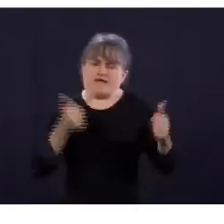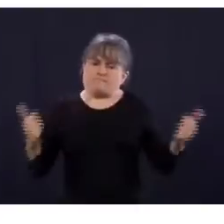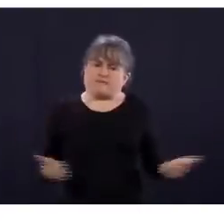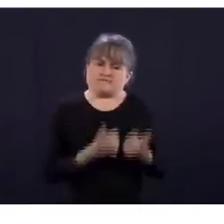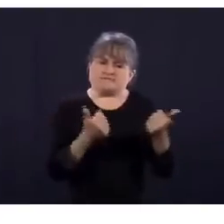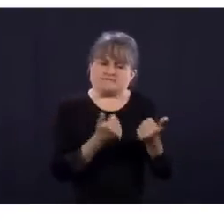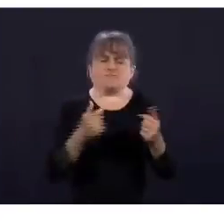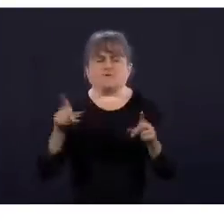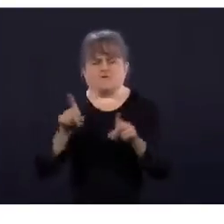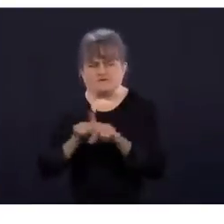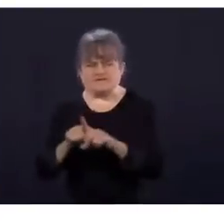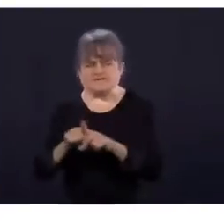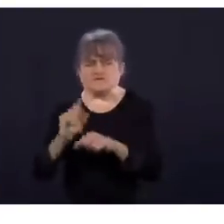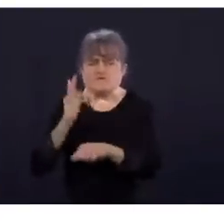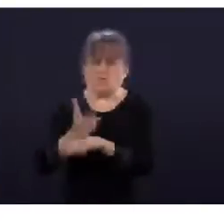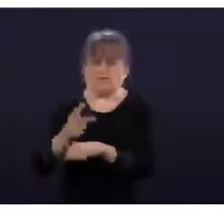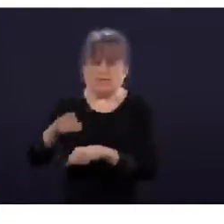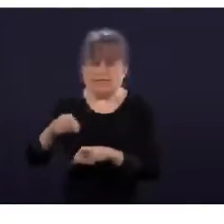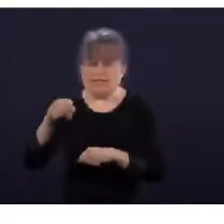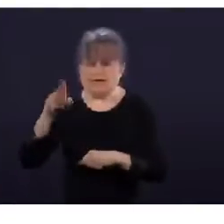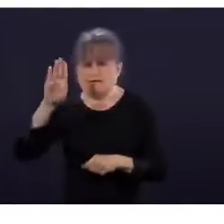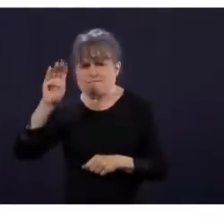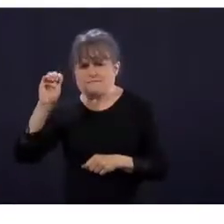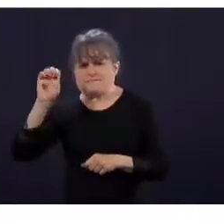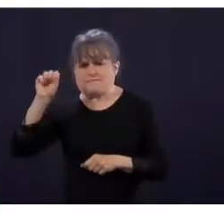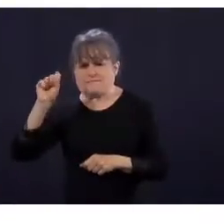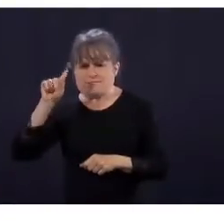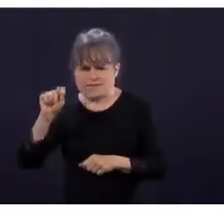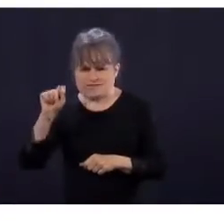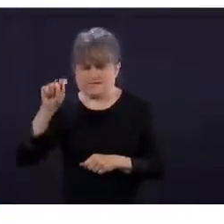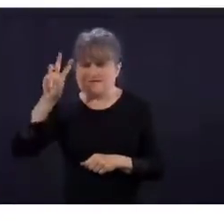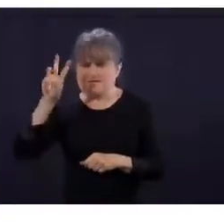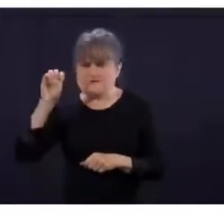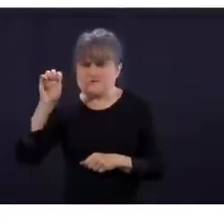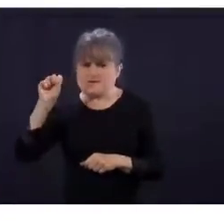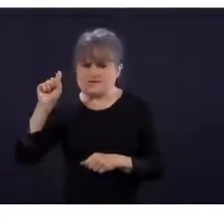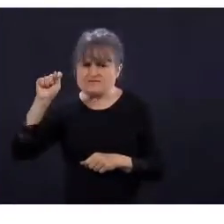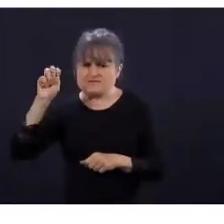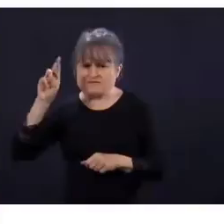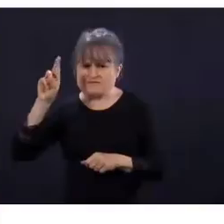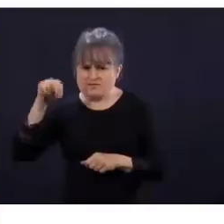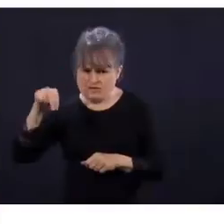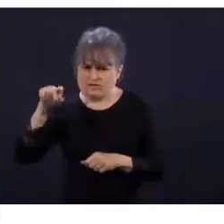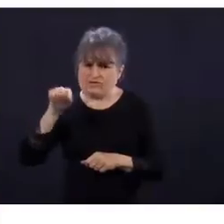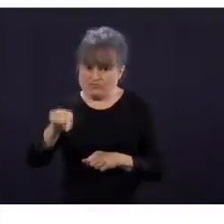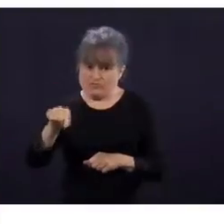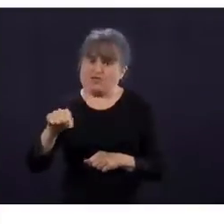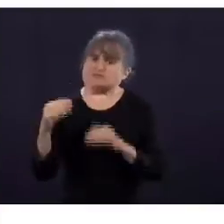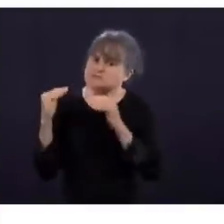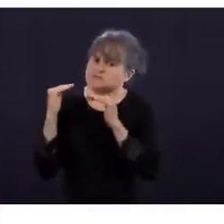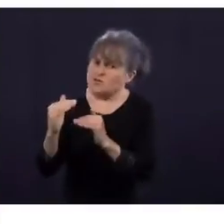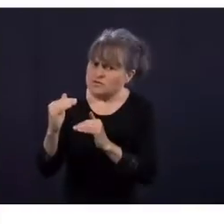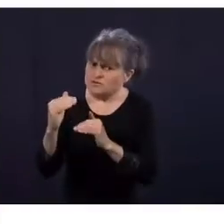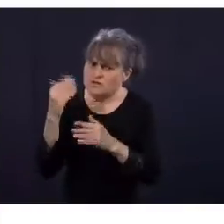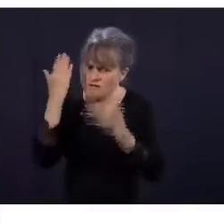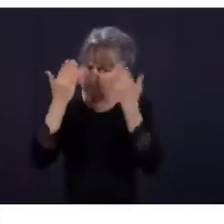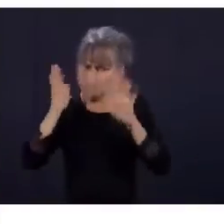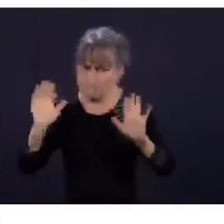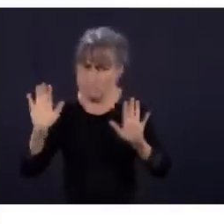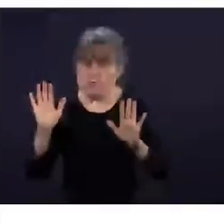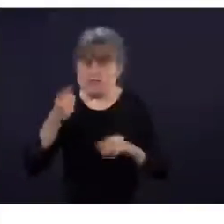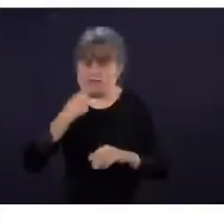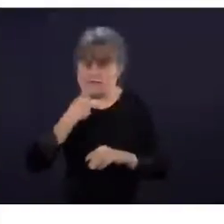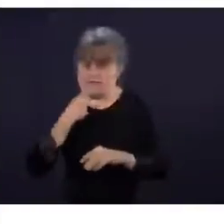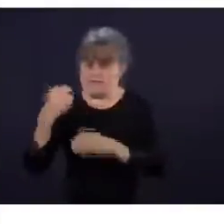où il y aussi eu des problèmes dans des résidences pour aînés. Il y aussi des grandes villes. On voit quand même qu'au cours des derniers jours, le nombre de cas actifs diminue.